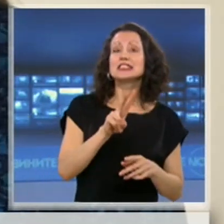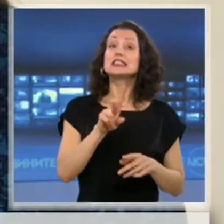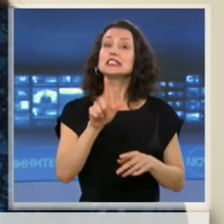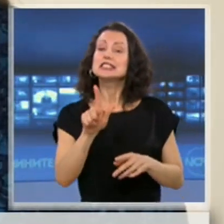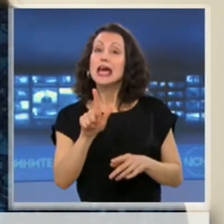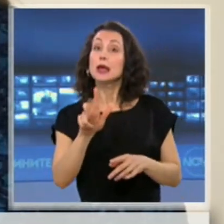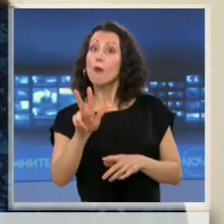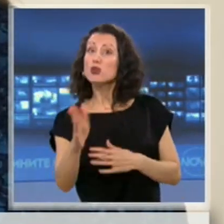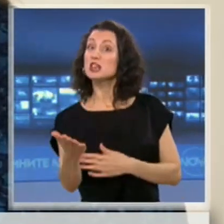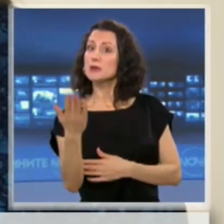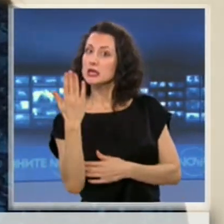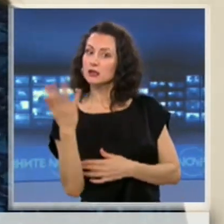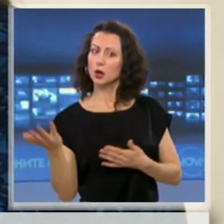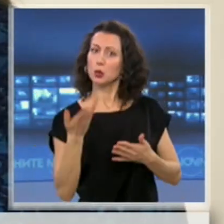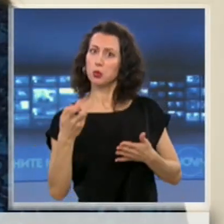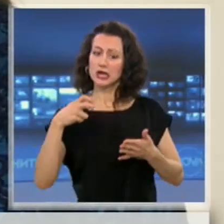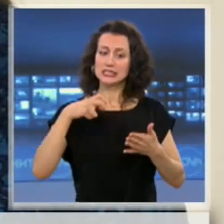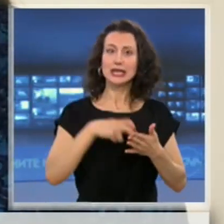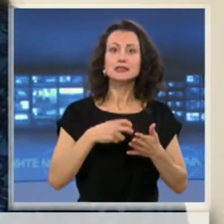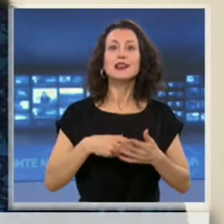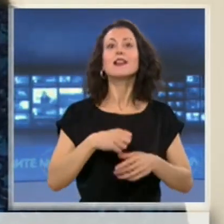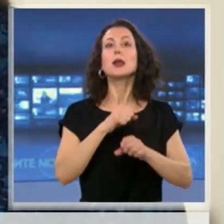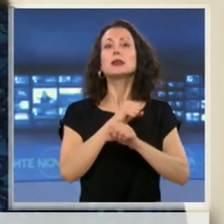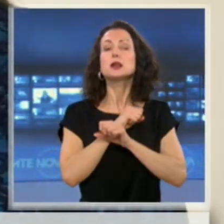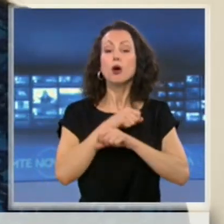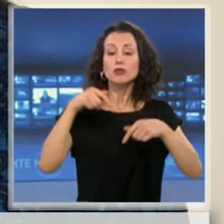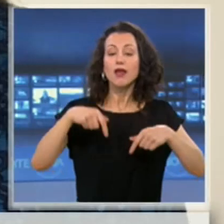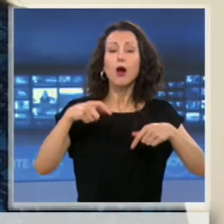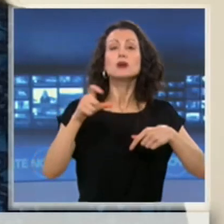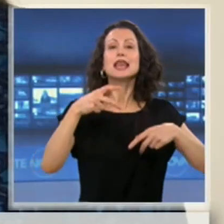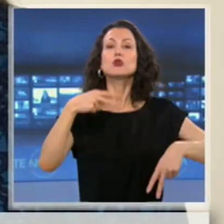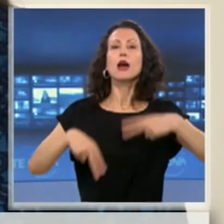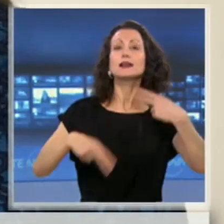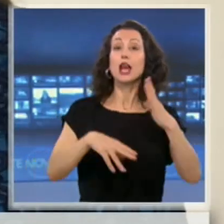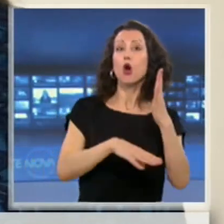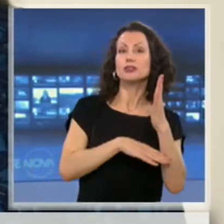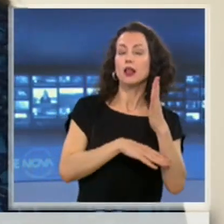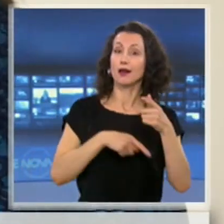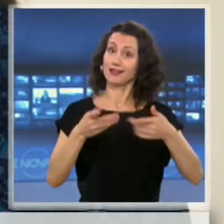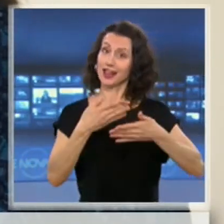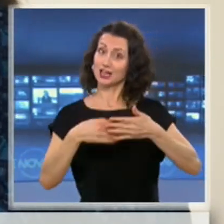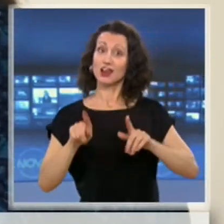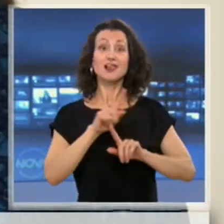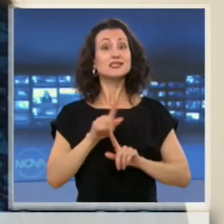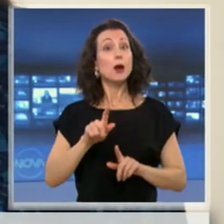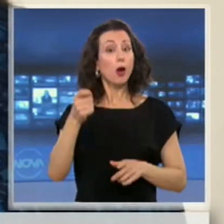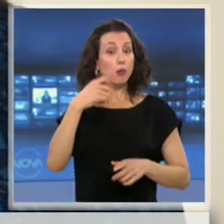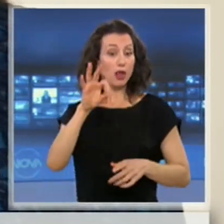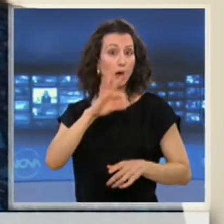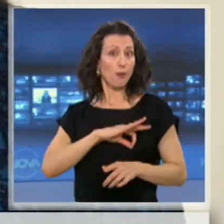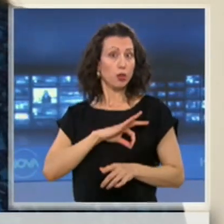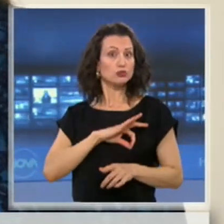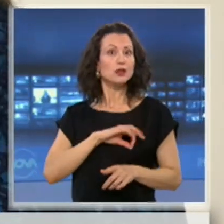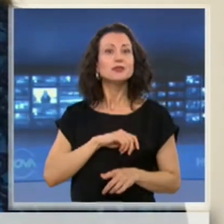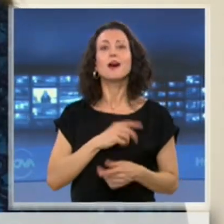000 са тези, които са регистрирани от сектора хотелиерство и ресторантьорство. Част от тях няма да могат да получат обещетения, защото не са